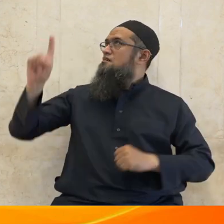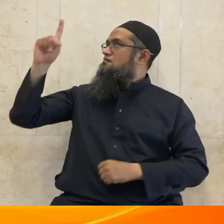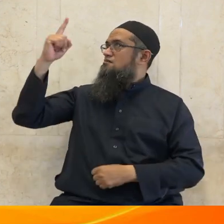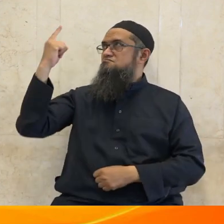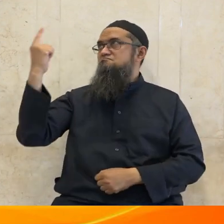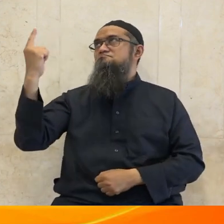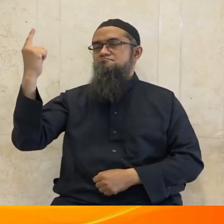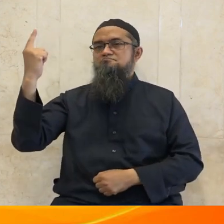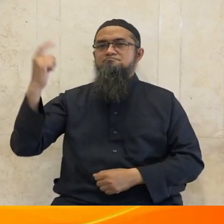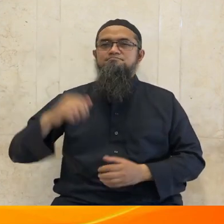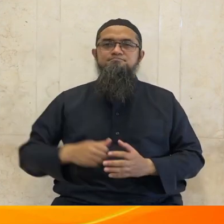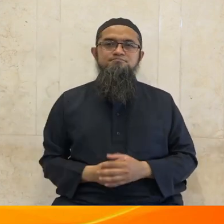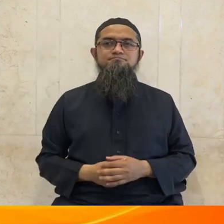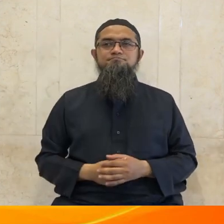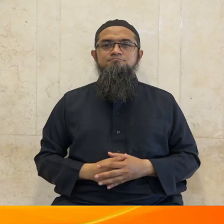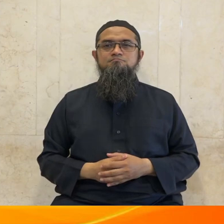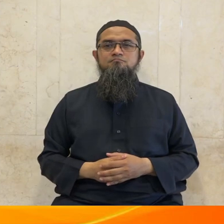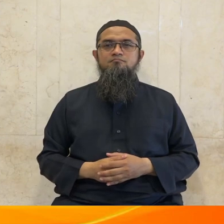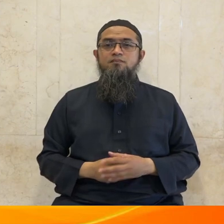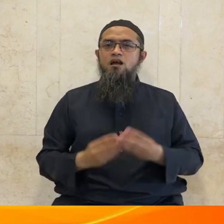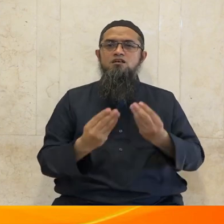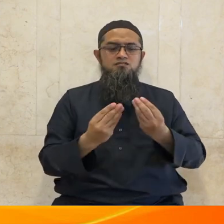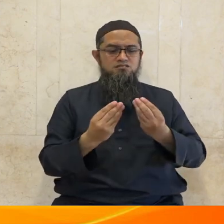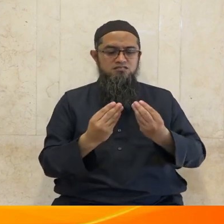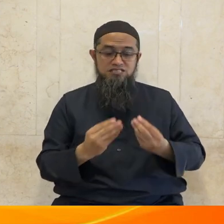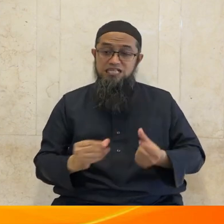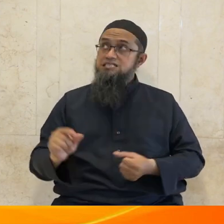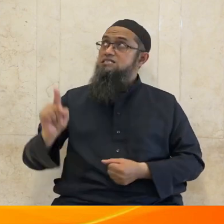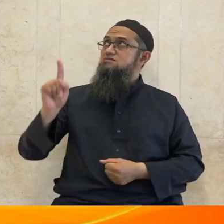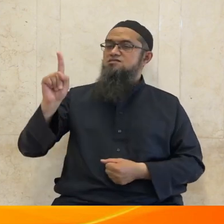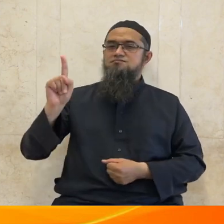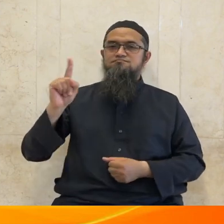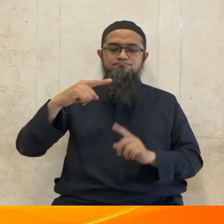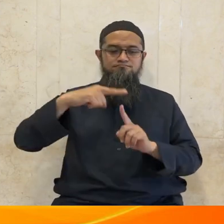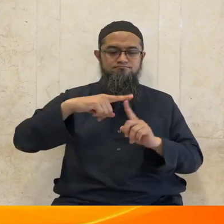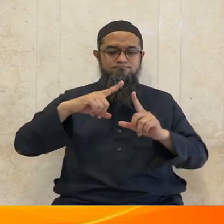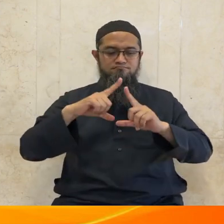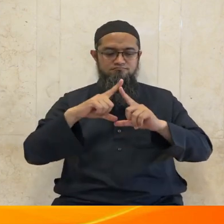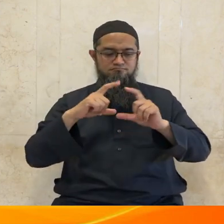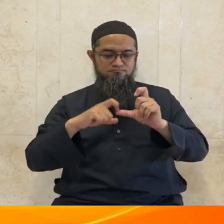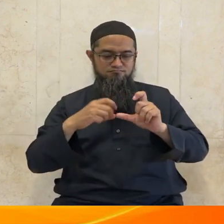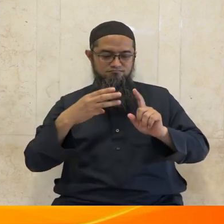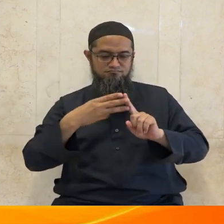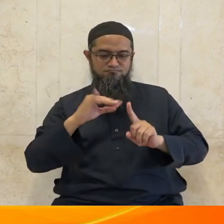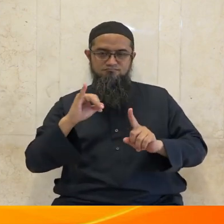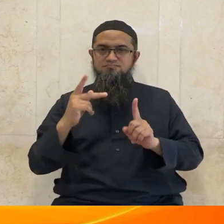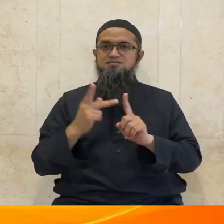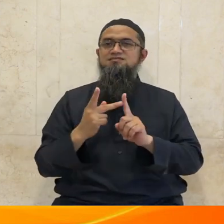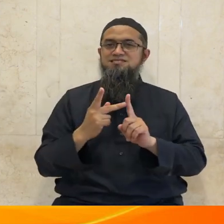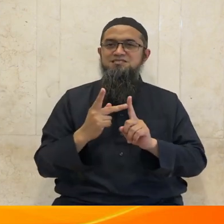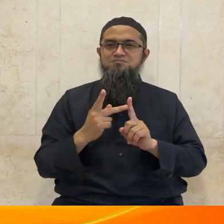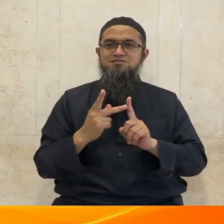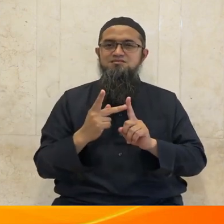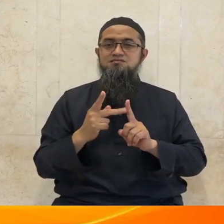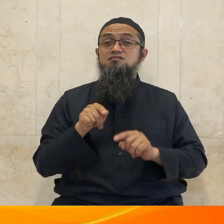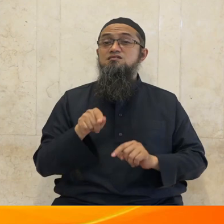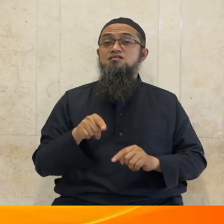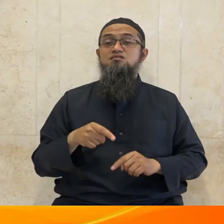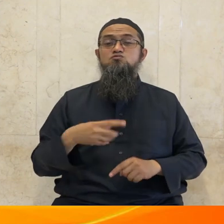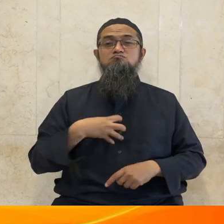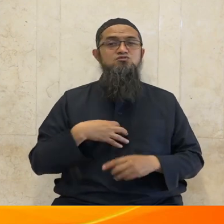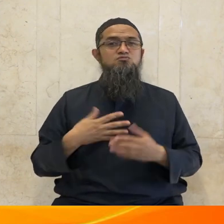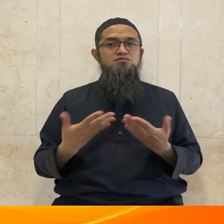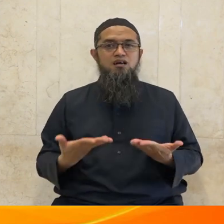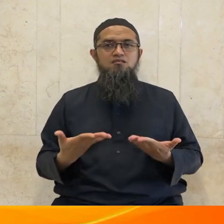hakikat dan makna tasbih ini adalah kesadaran diri untuk merenung dan introspeksi sehingga menyadari betapa